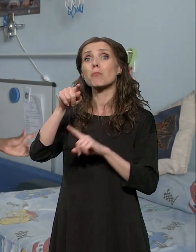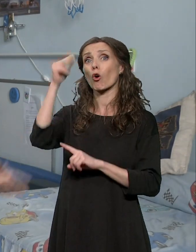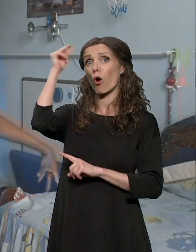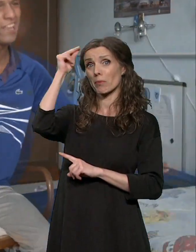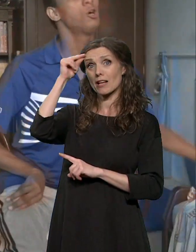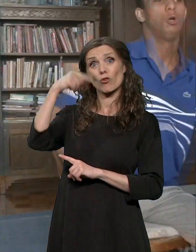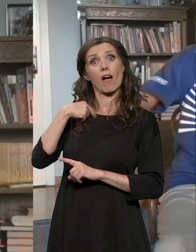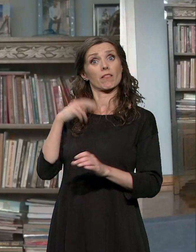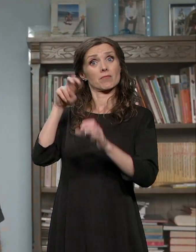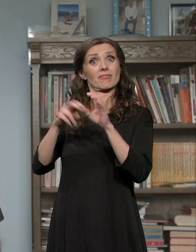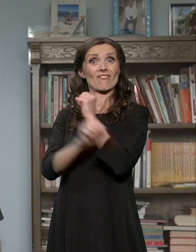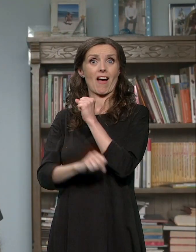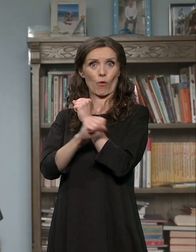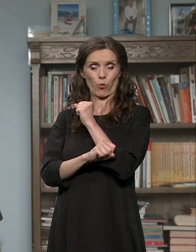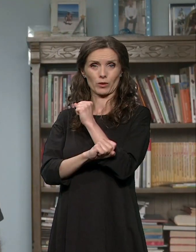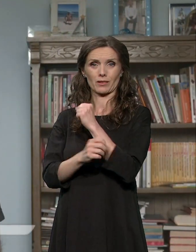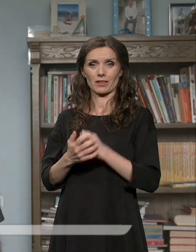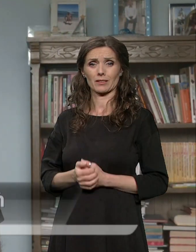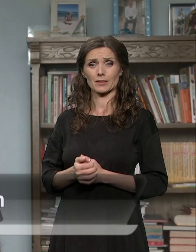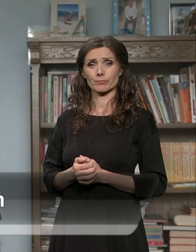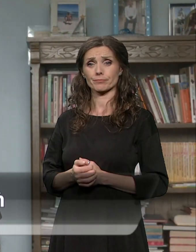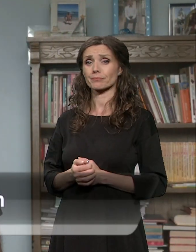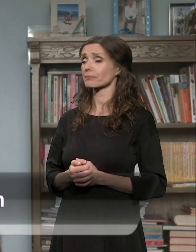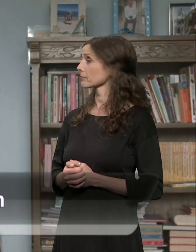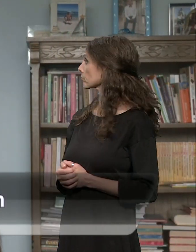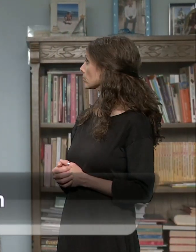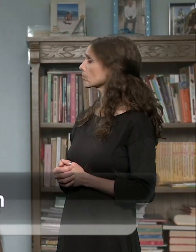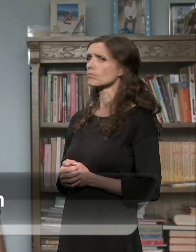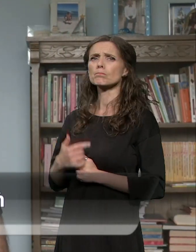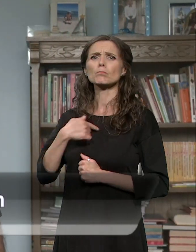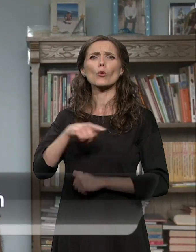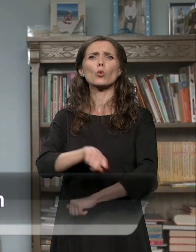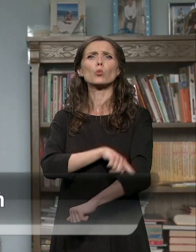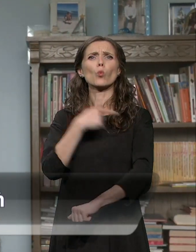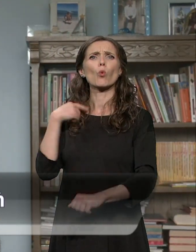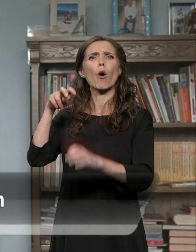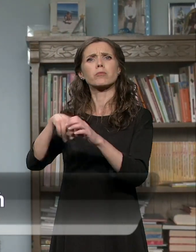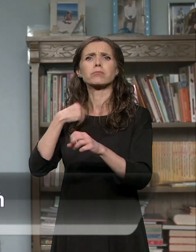Ja sam prilično dugo u programu.